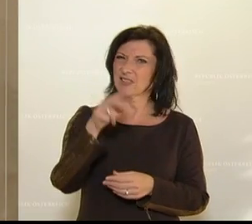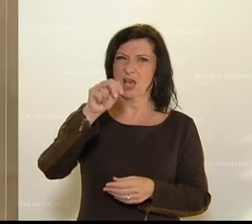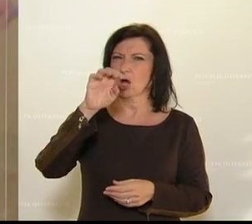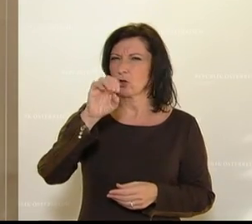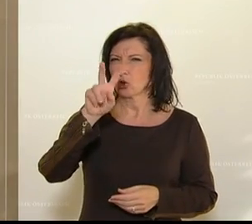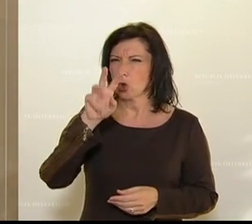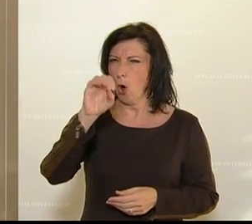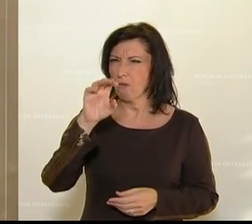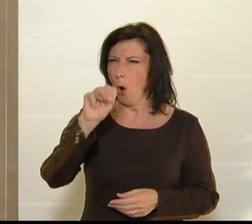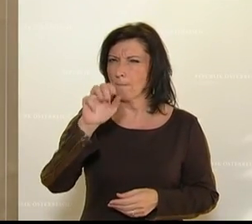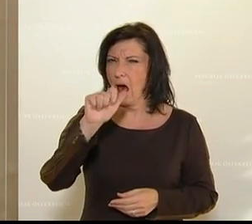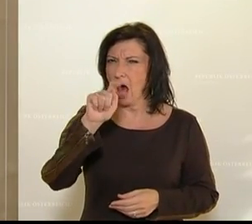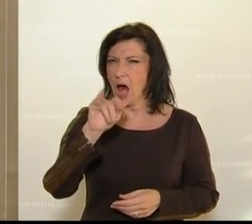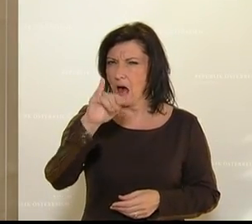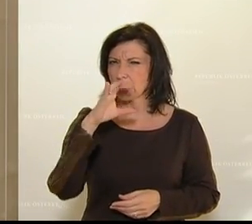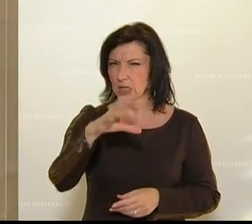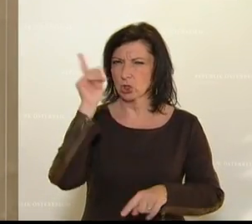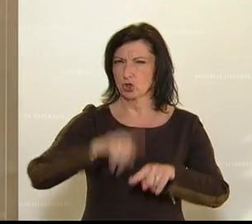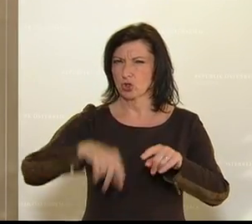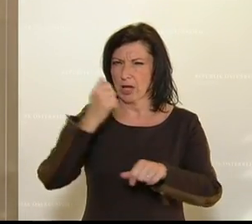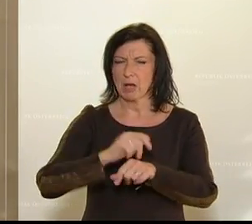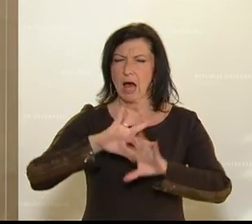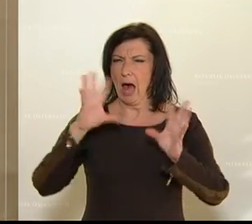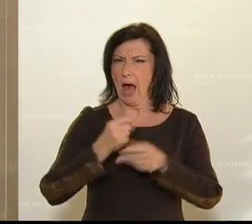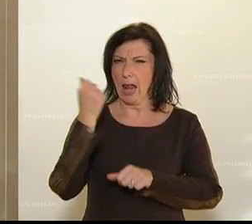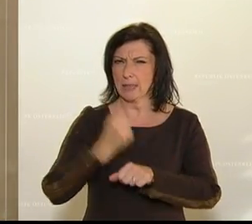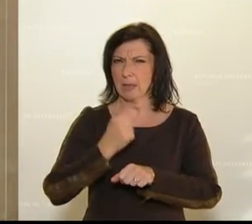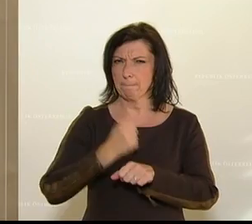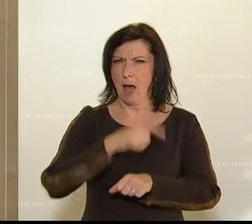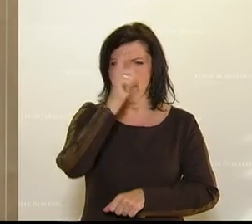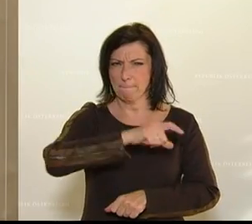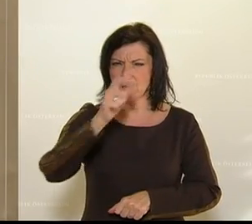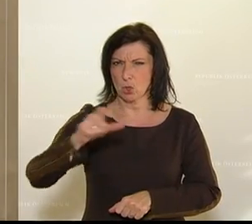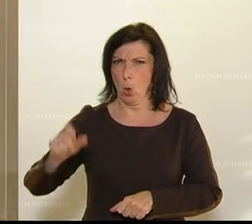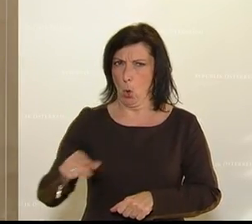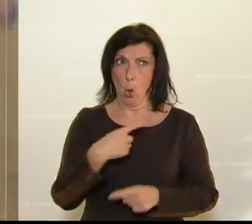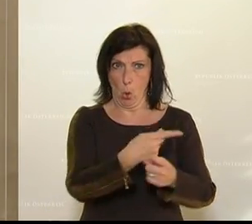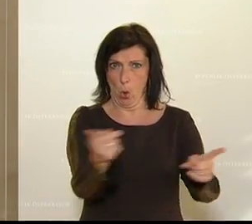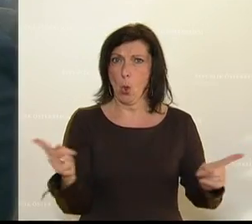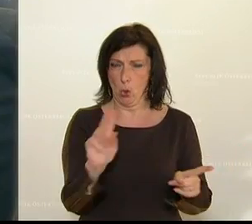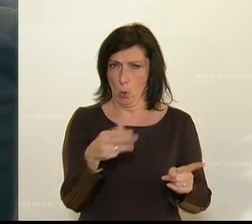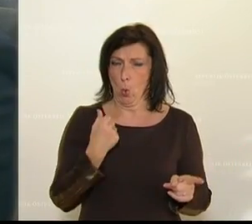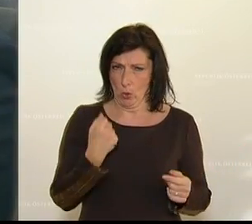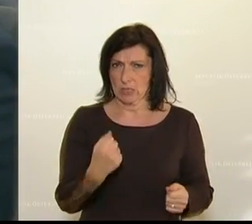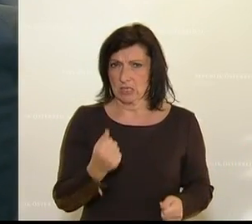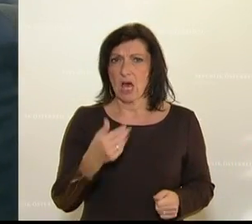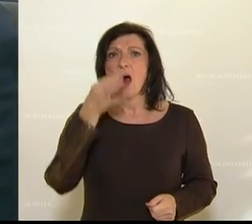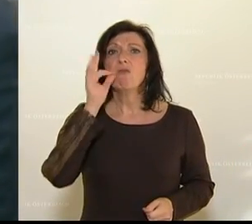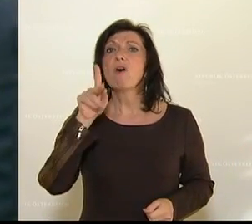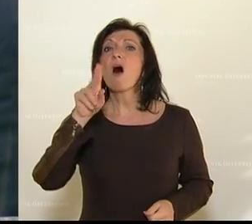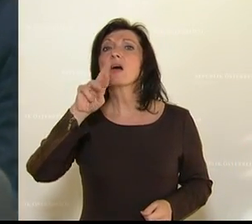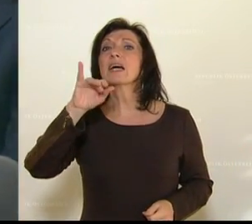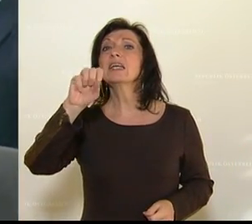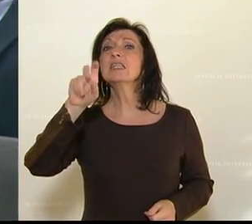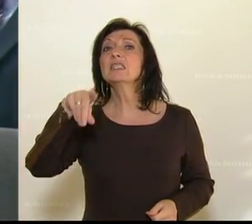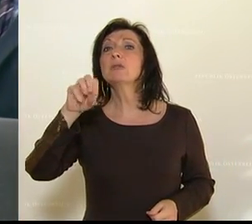versuchen alles, um die Beschäftigten zu verunsichern, liebe Frau Stefanie Grisper. Und anscheinend, wir können jeden